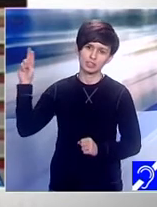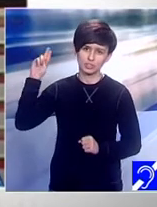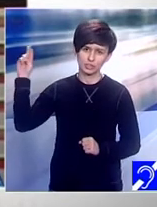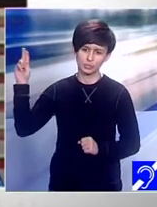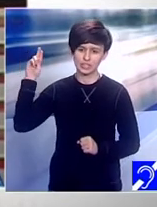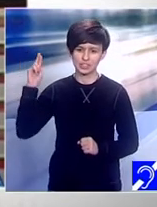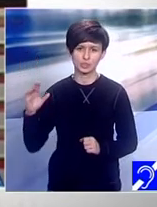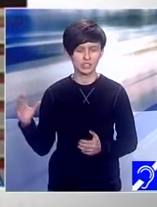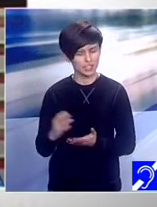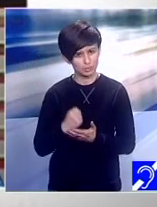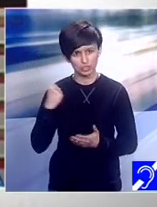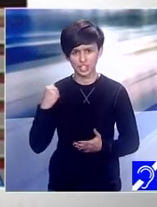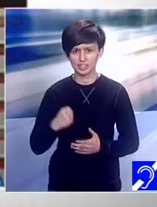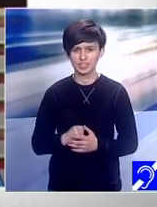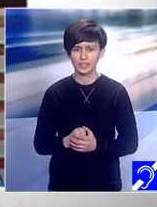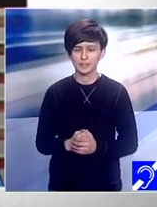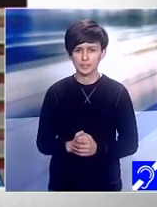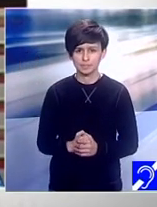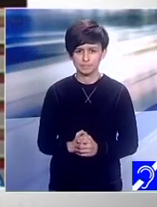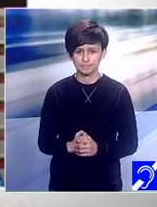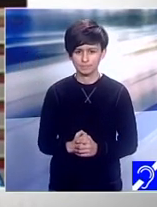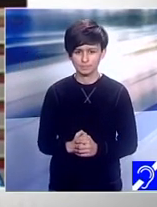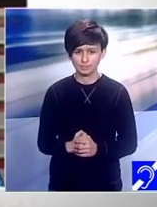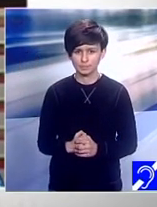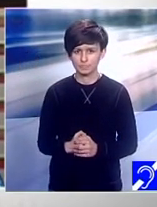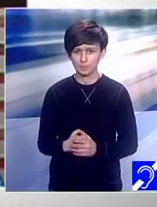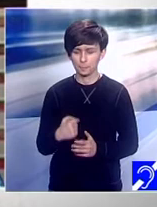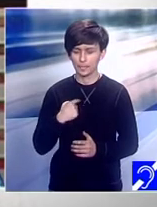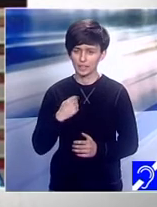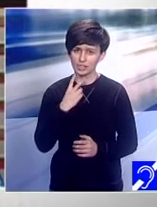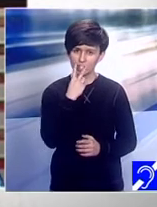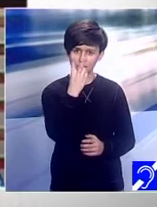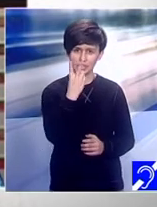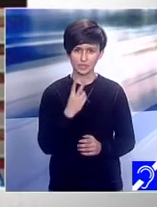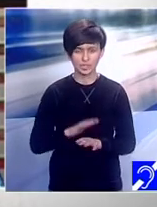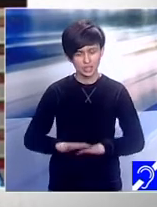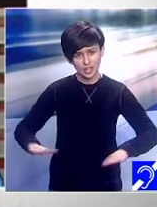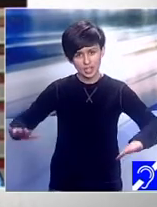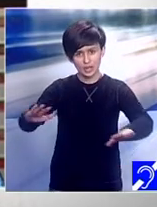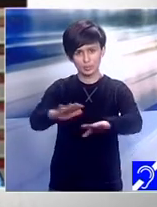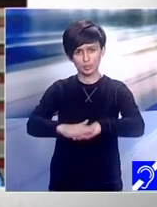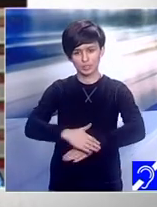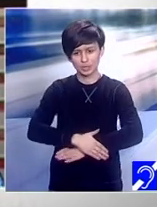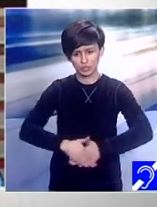Când am văzut publicul Ciuliu și cena, am spus, aici